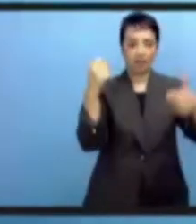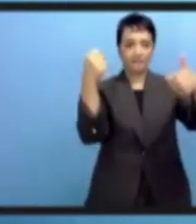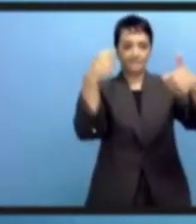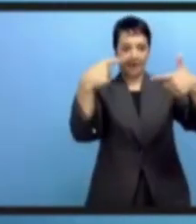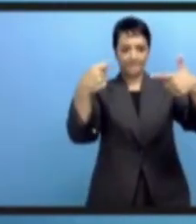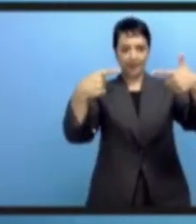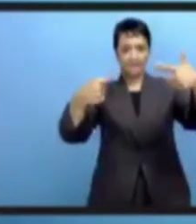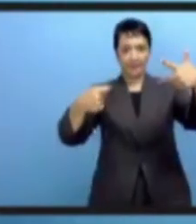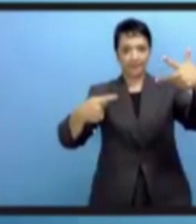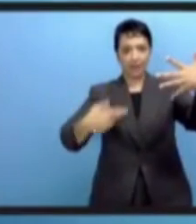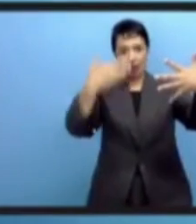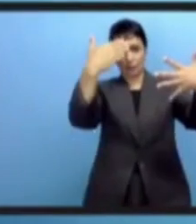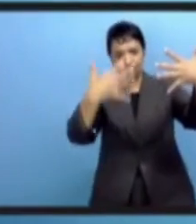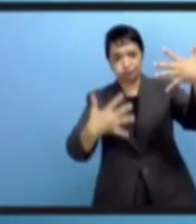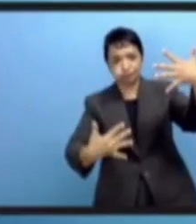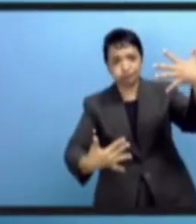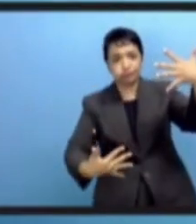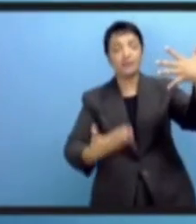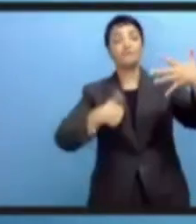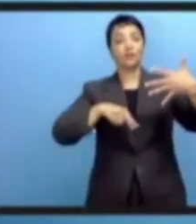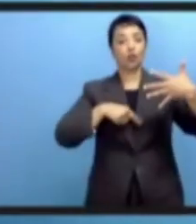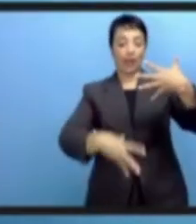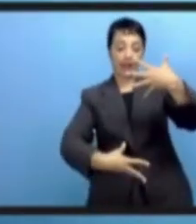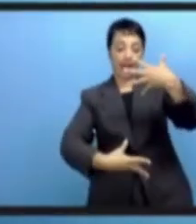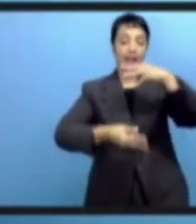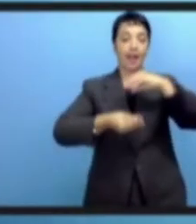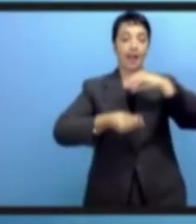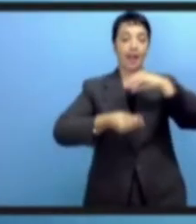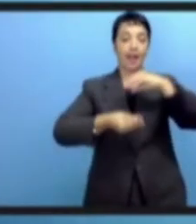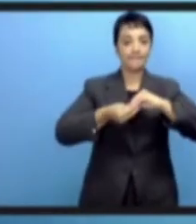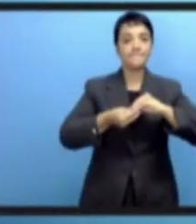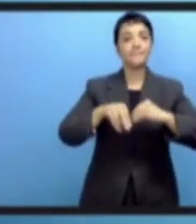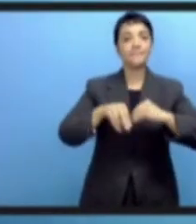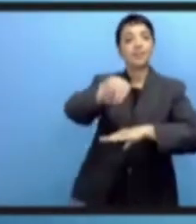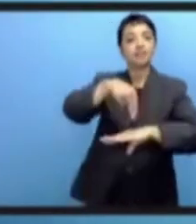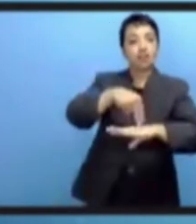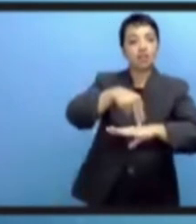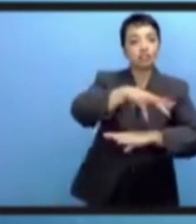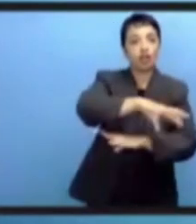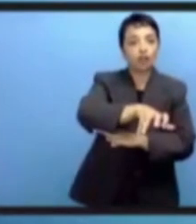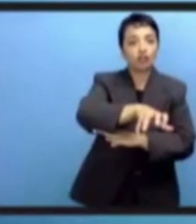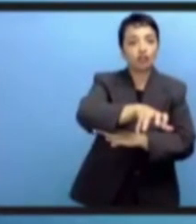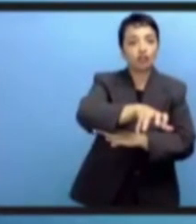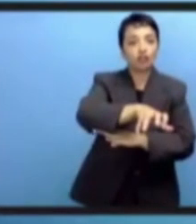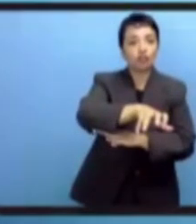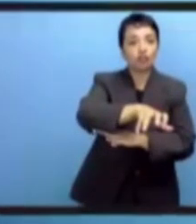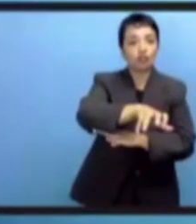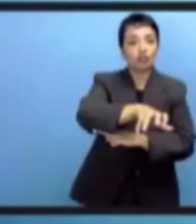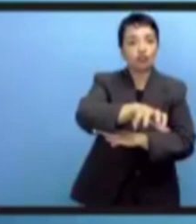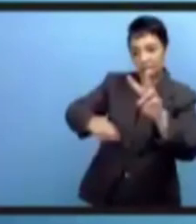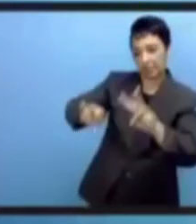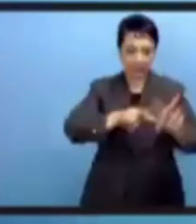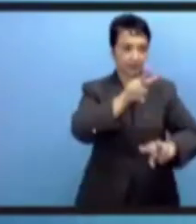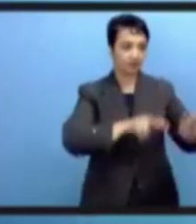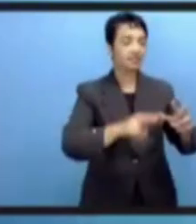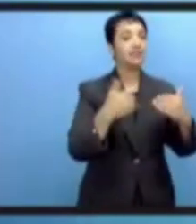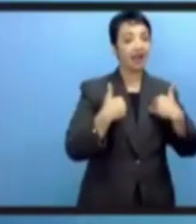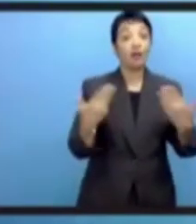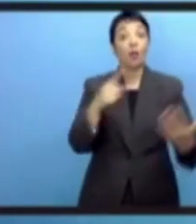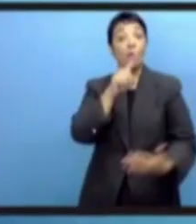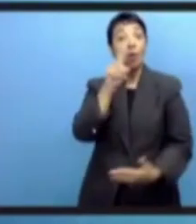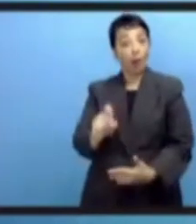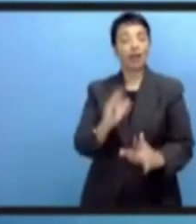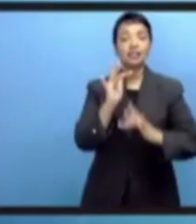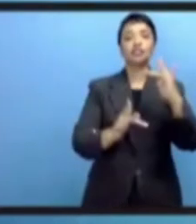климатических изменений. Индикаторы, у нас их 303, мы их